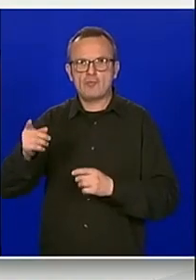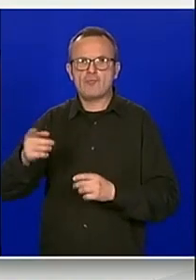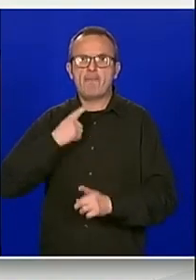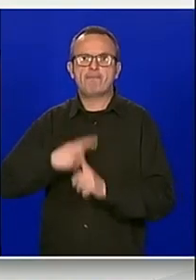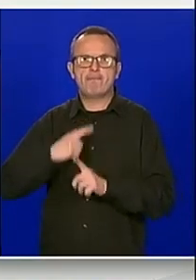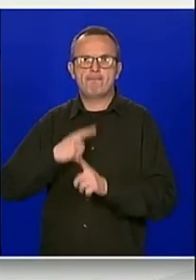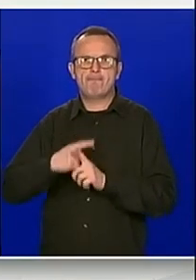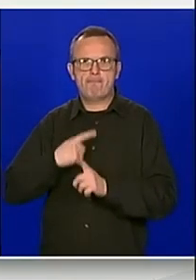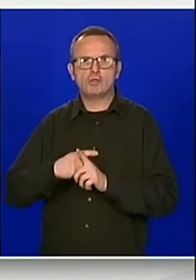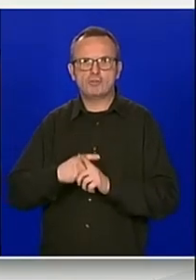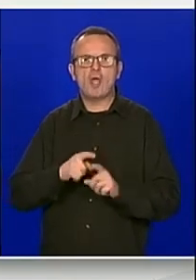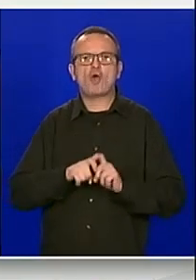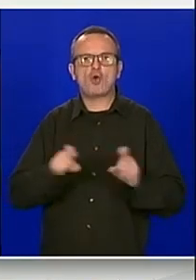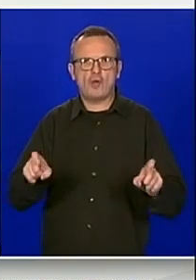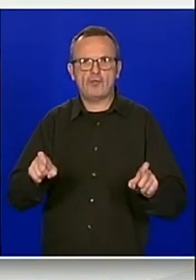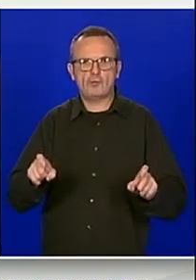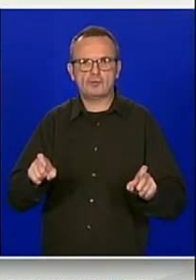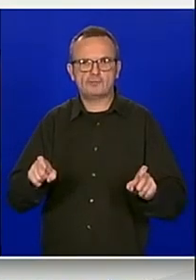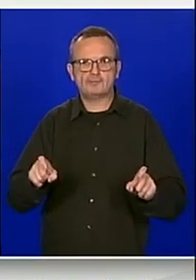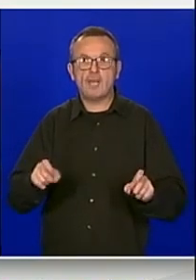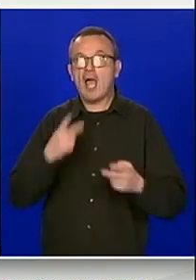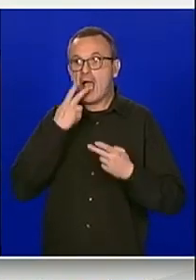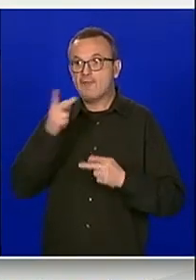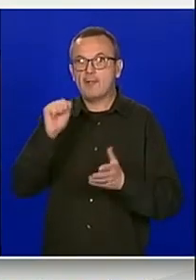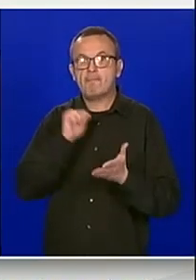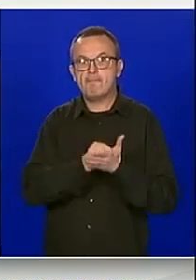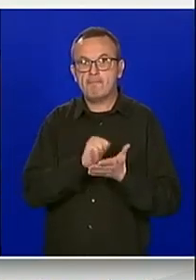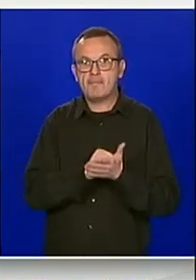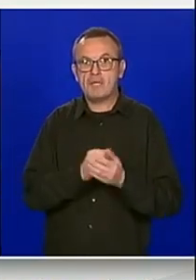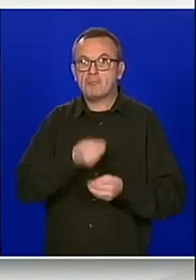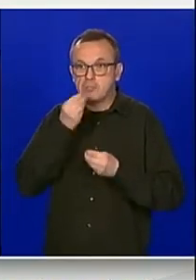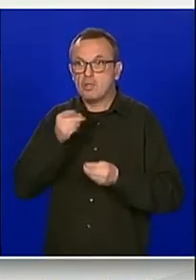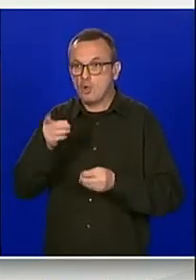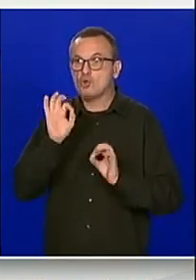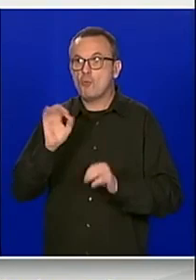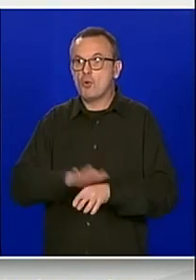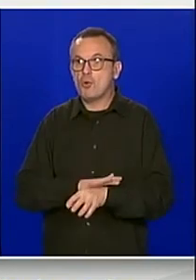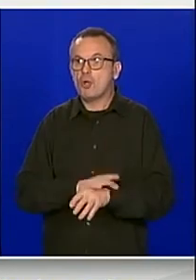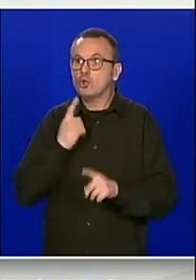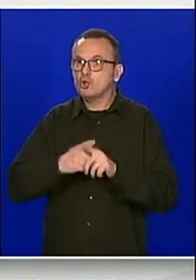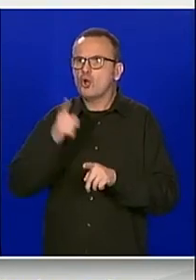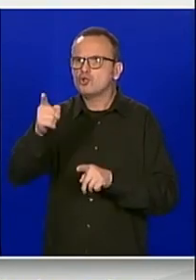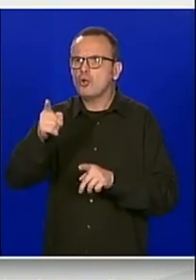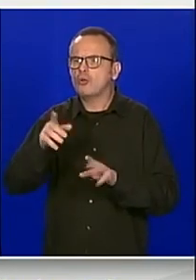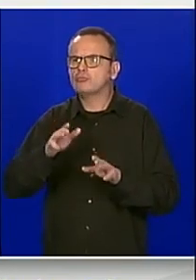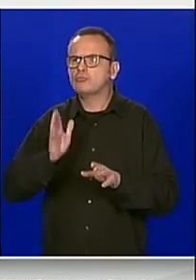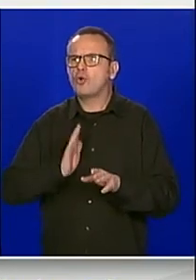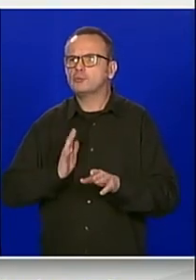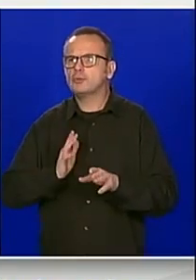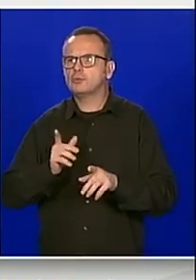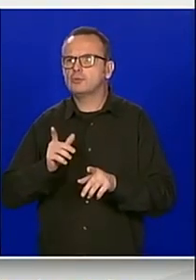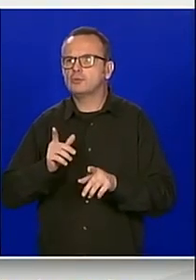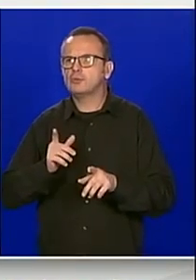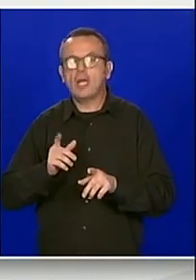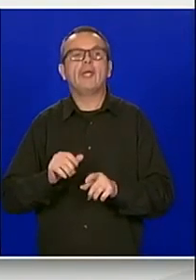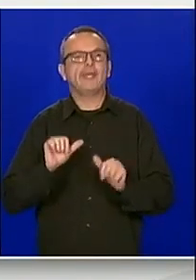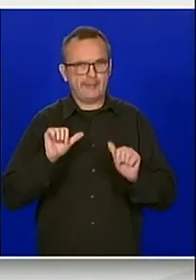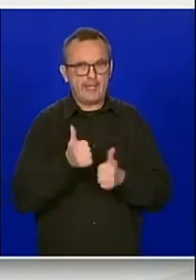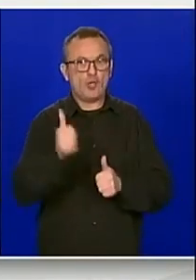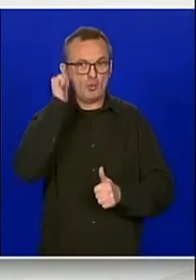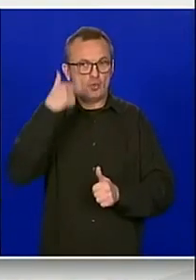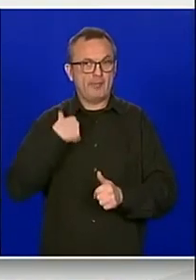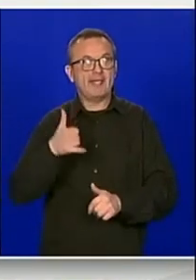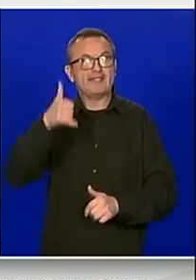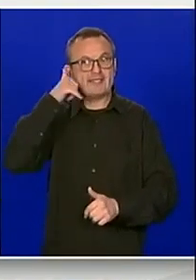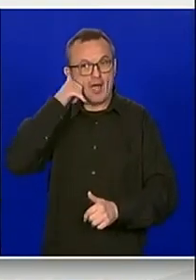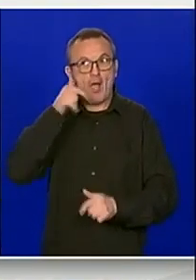COVID-19, a koliko vidimo u medijima, da se dobro osjeća. Je li točno to, gospodine Dulibić? Je, on me sinoć me zvao, imao je